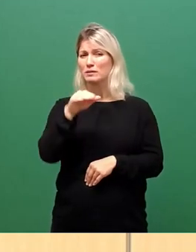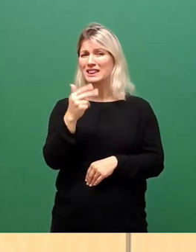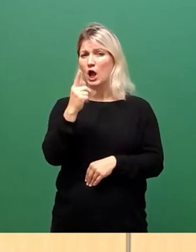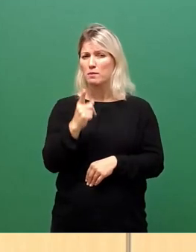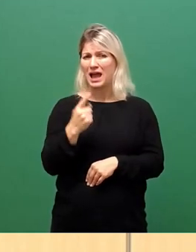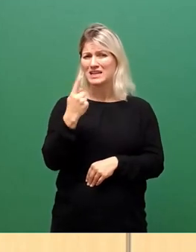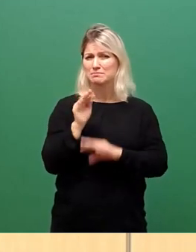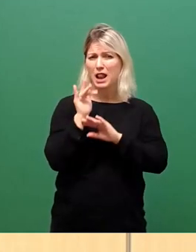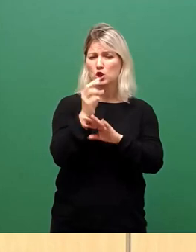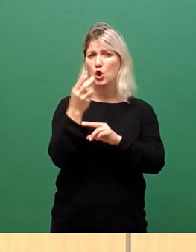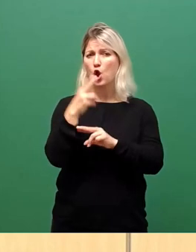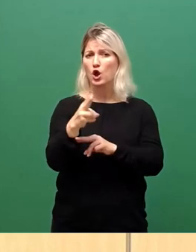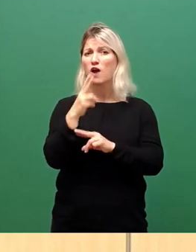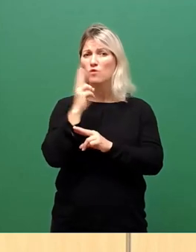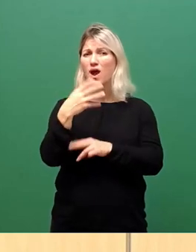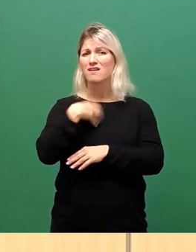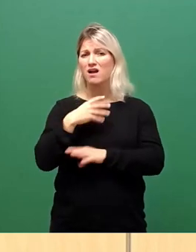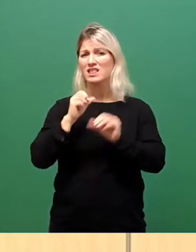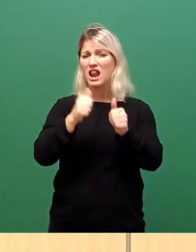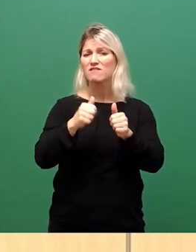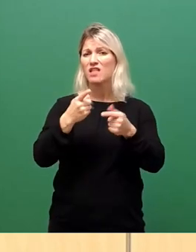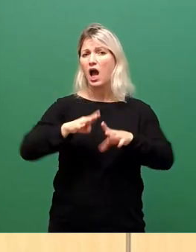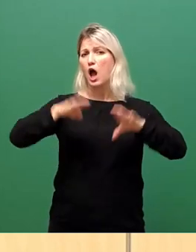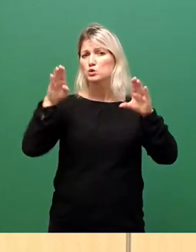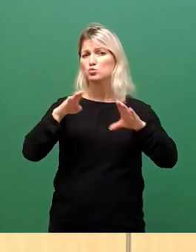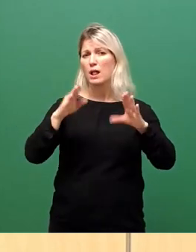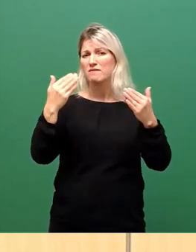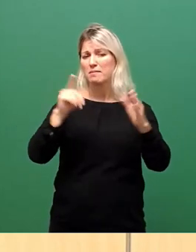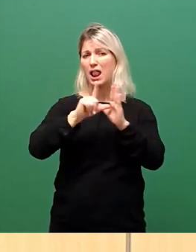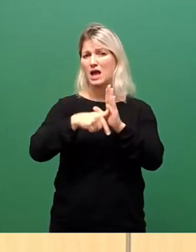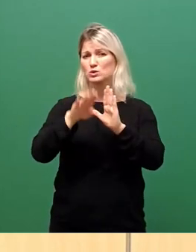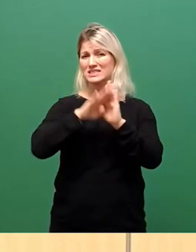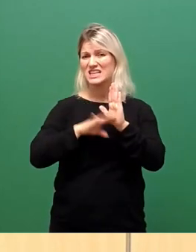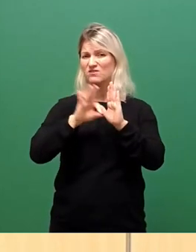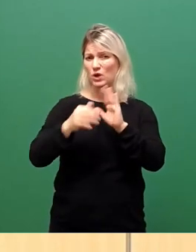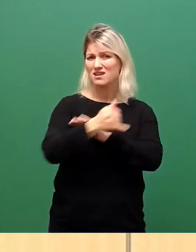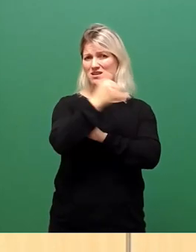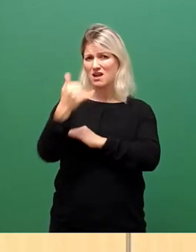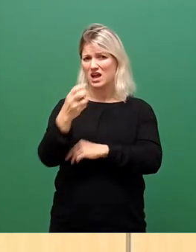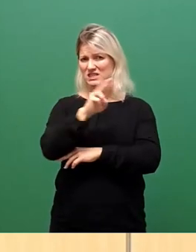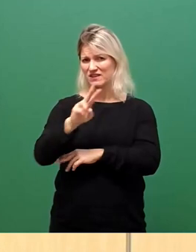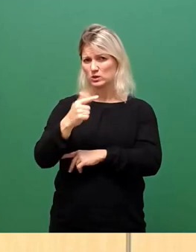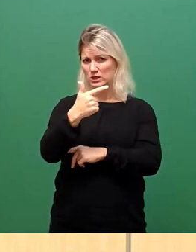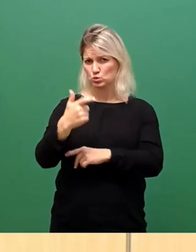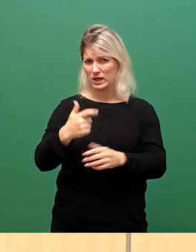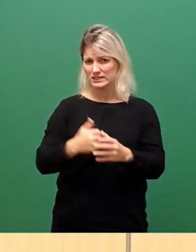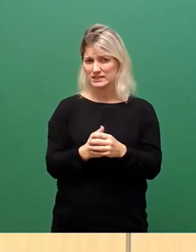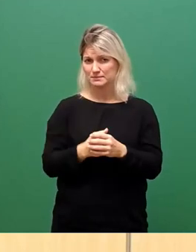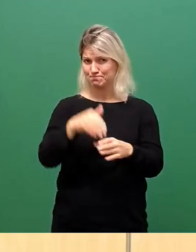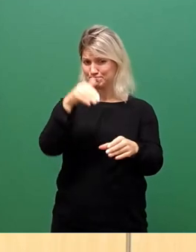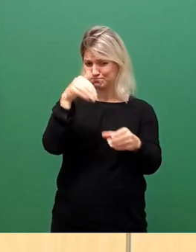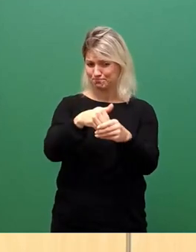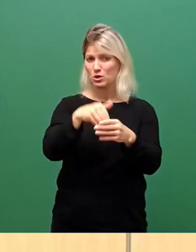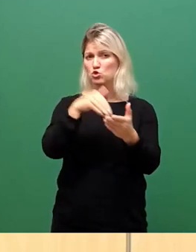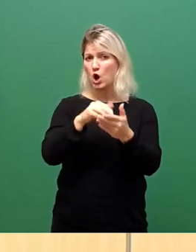Leistungen der Krankenhilfe nach Asylbewerberleistungsgesetz für das Jahr 2021. Davon sind jetzt noch 2,5